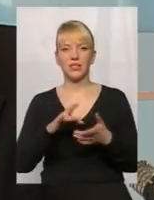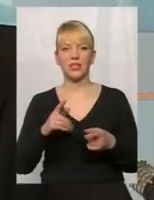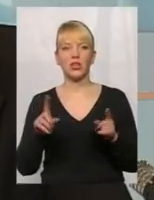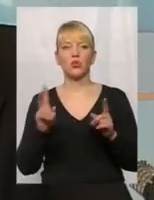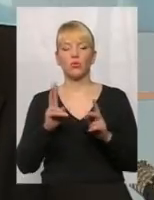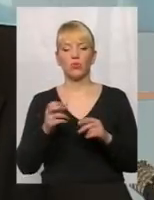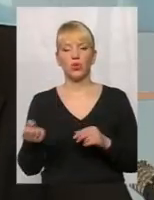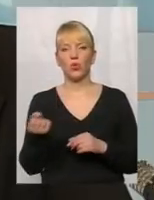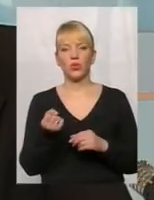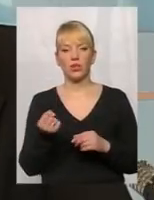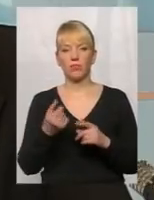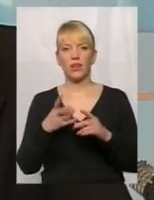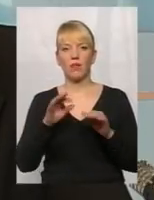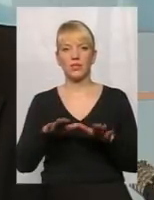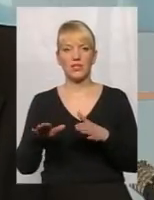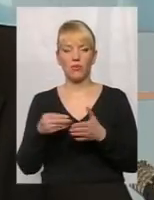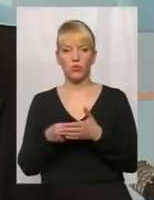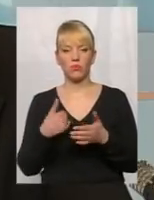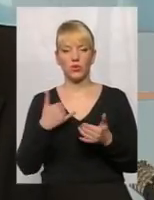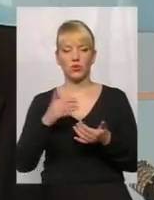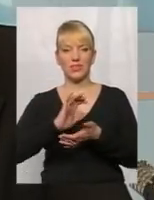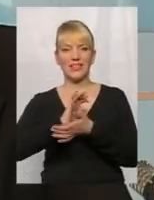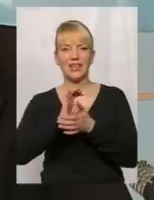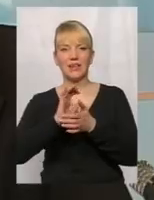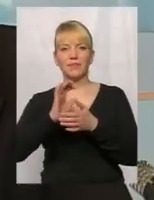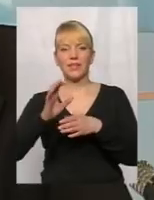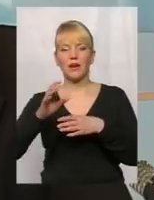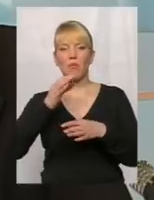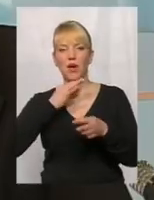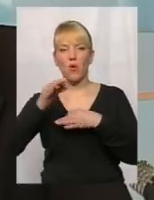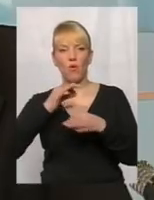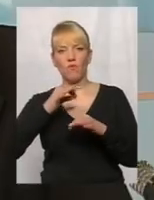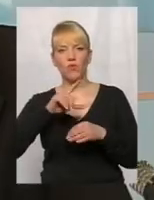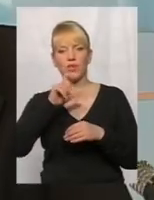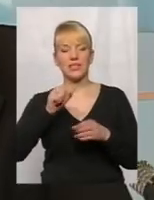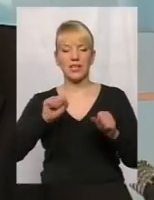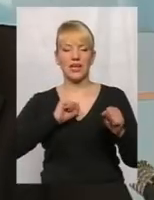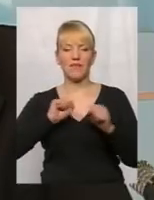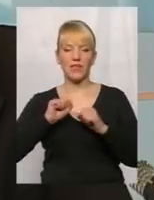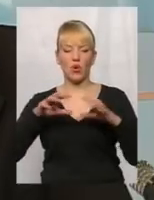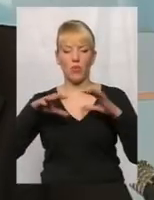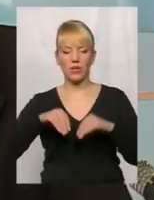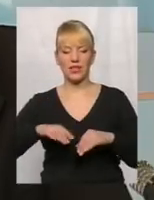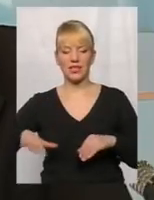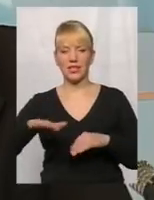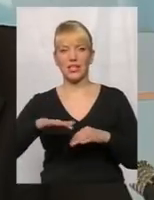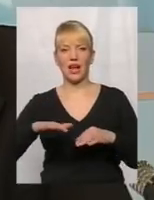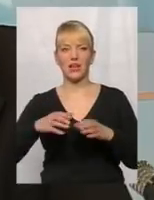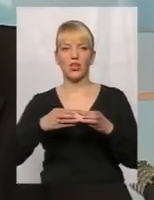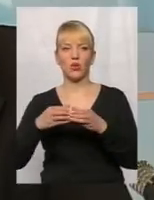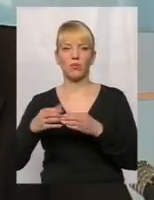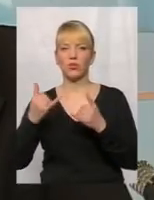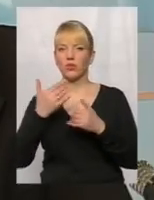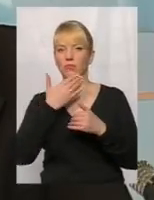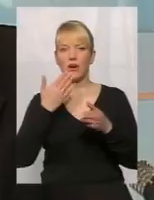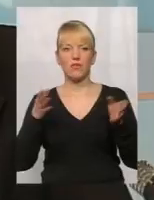бюджеті. Ми сьогодні ввели тісні переговори з керівниками обраних територіальних громад. Сьогодні не закрито жодної